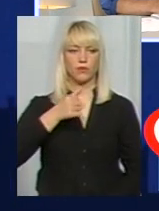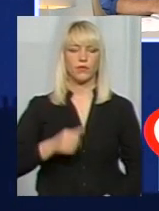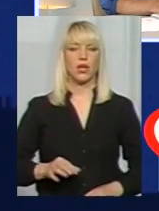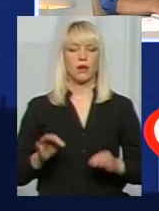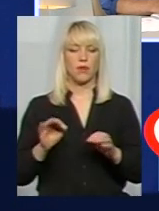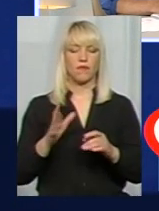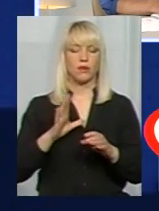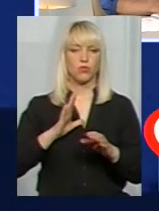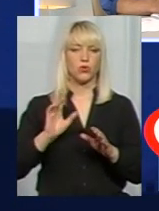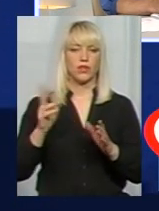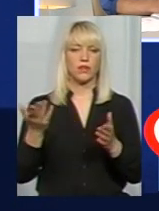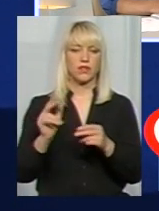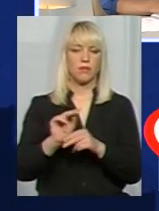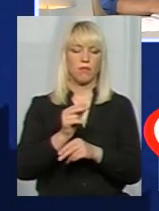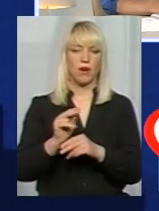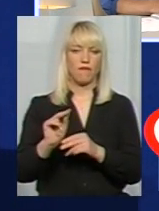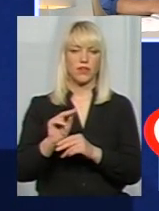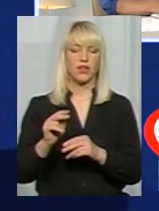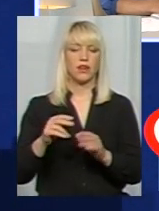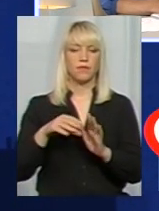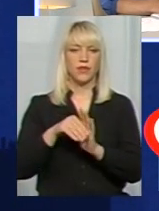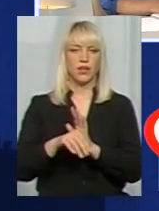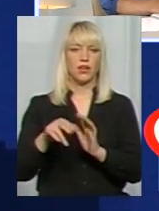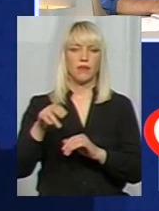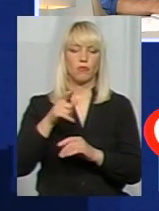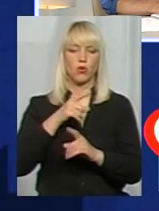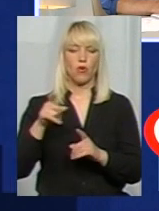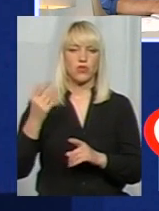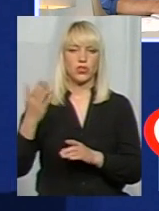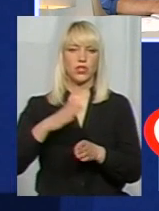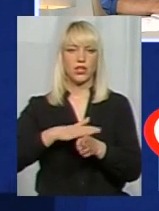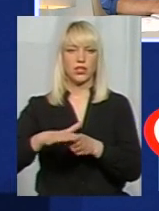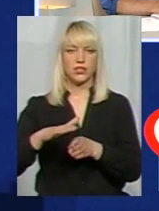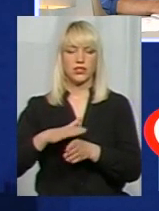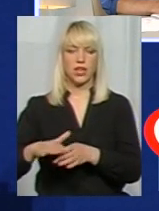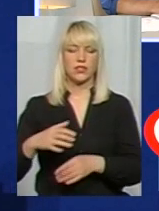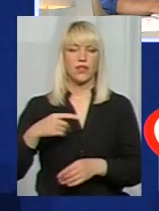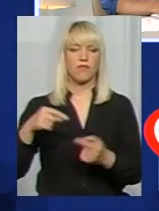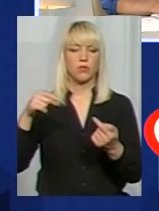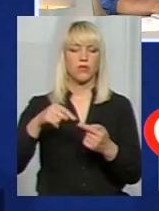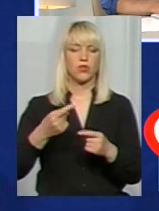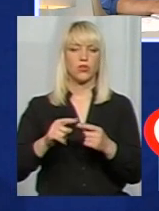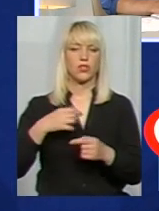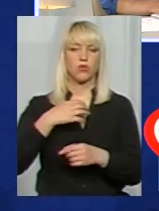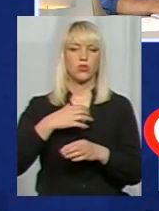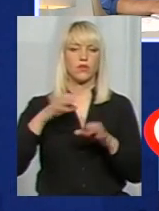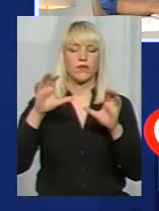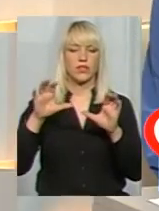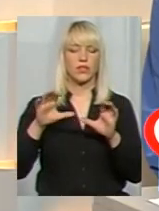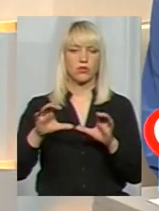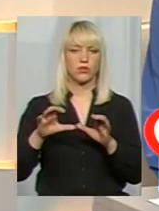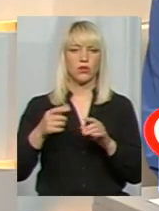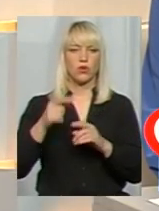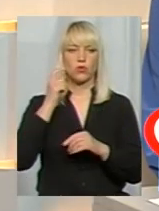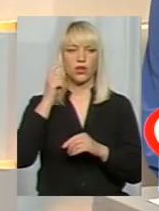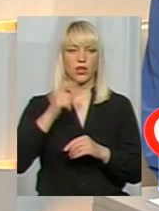вносилися певні правки впродовж її реалізації. І відповідно до цих основних документів, до закону України про оздоровлення та